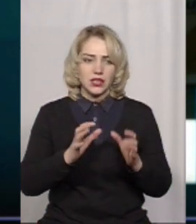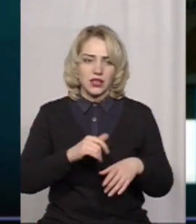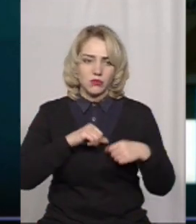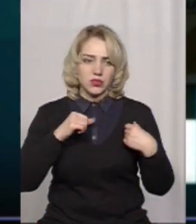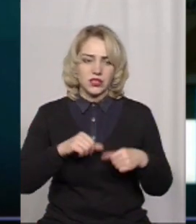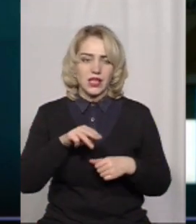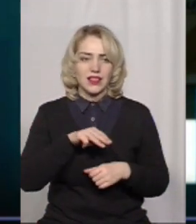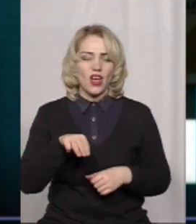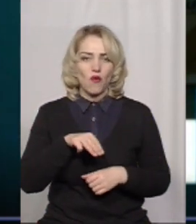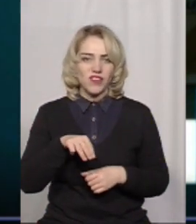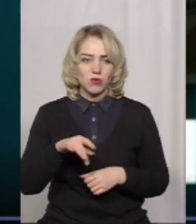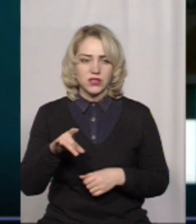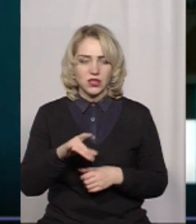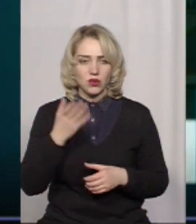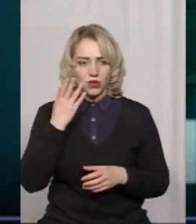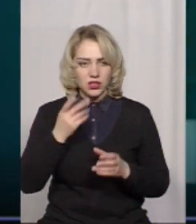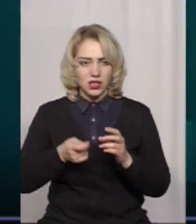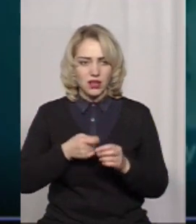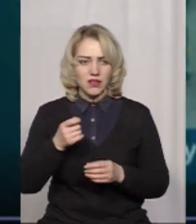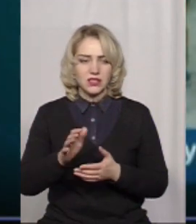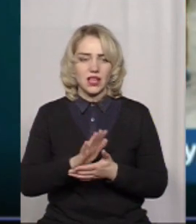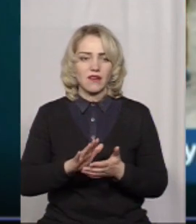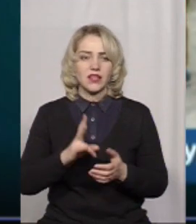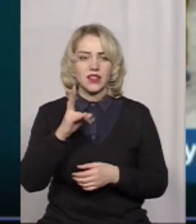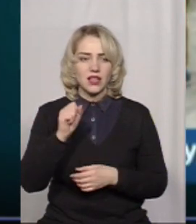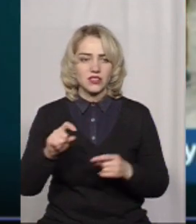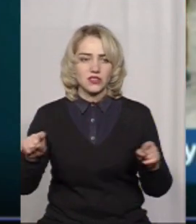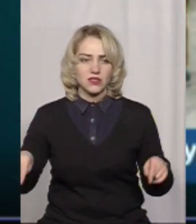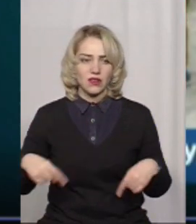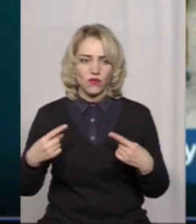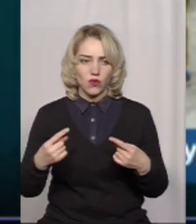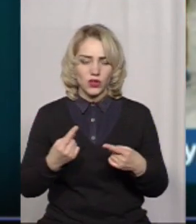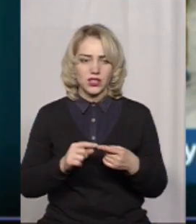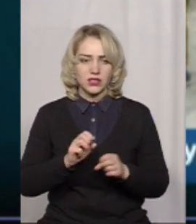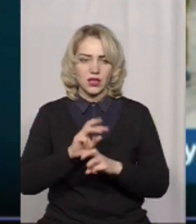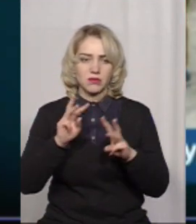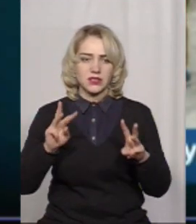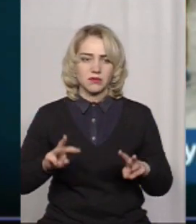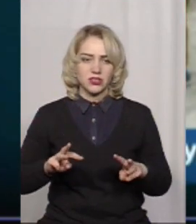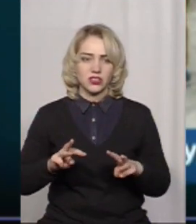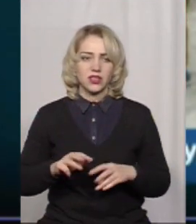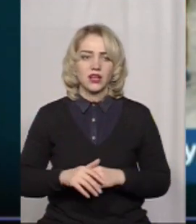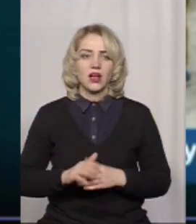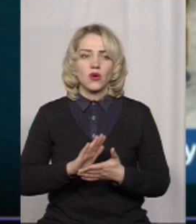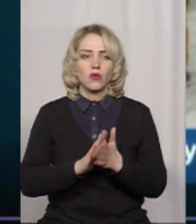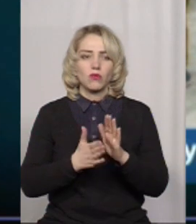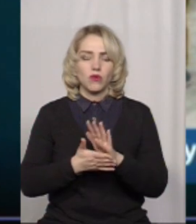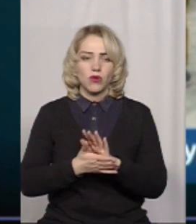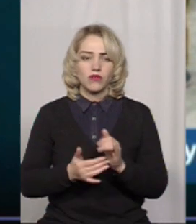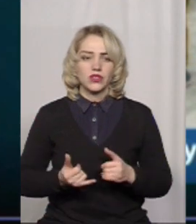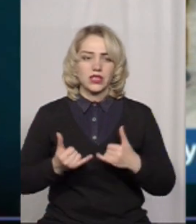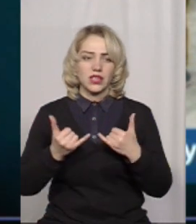район, коли подавали заявки на створення, відповідно, забезпечення відповідних умов